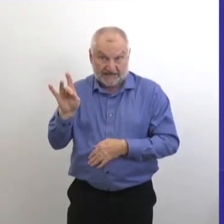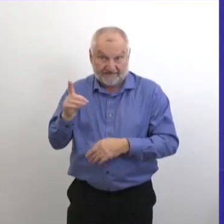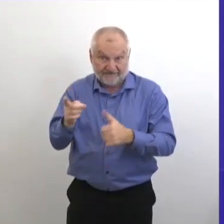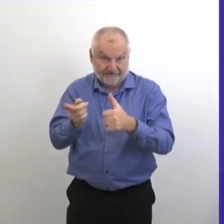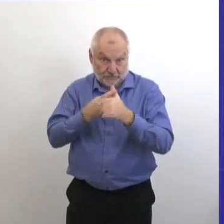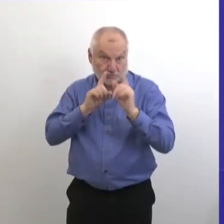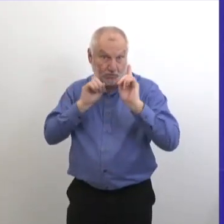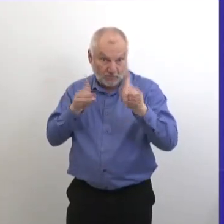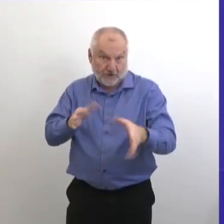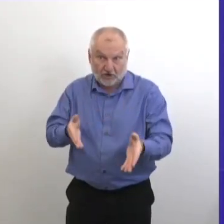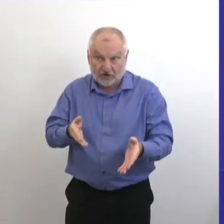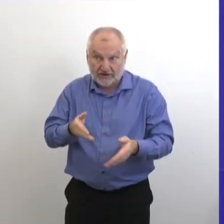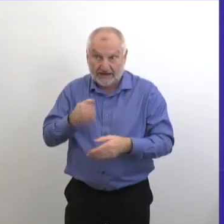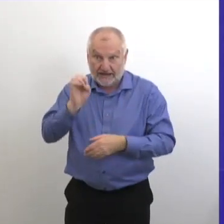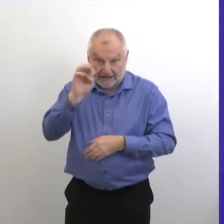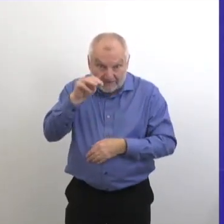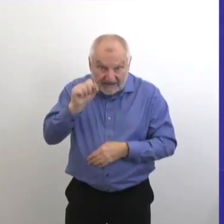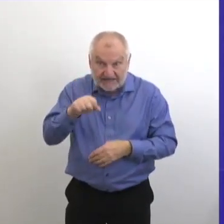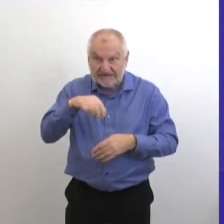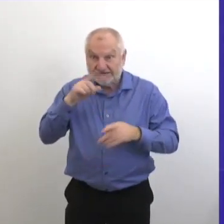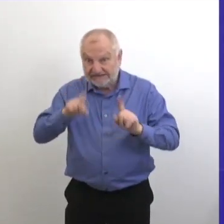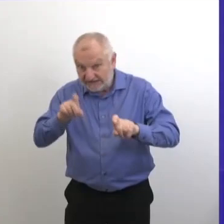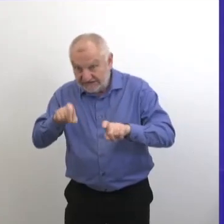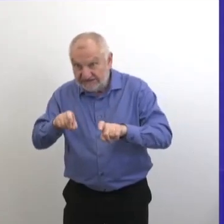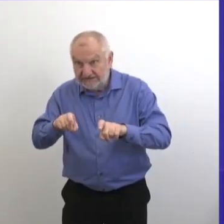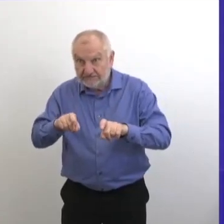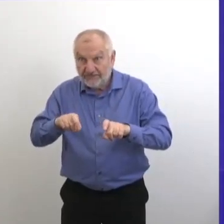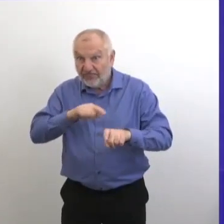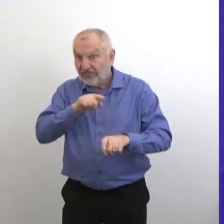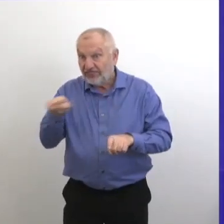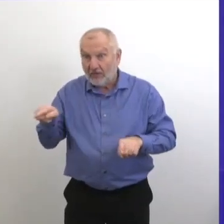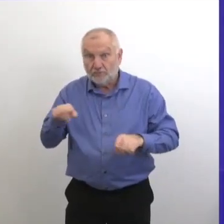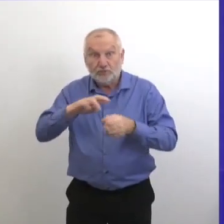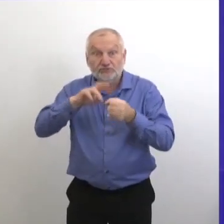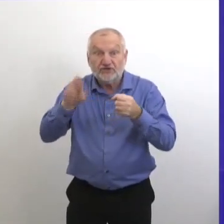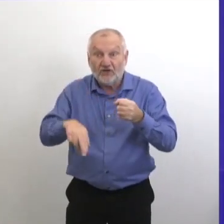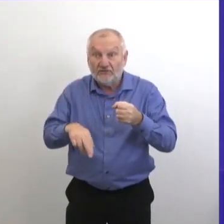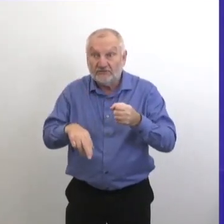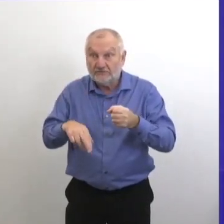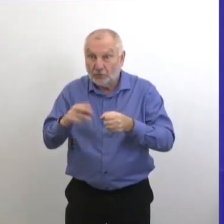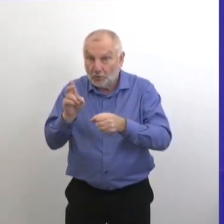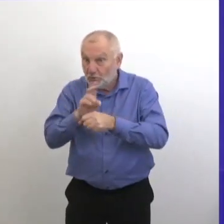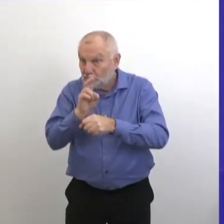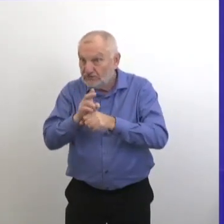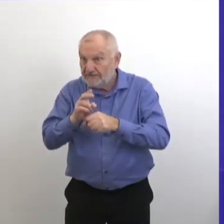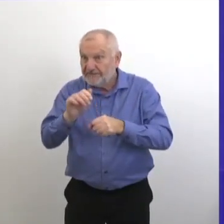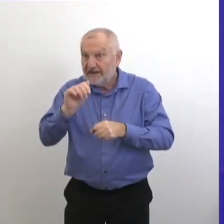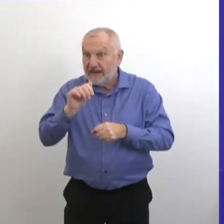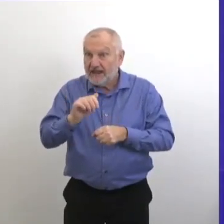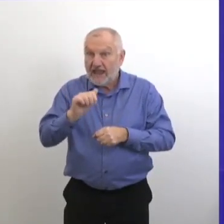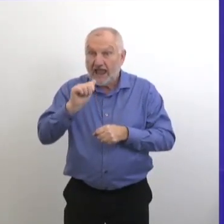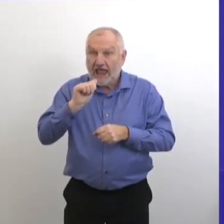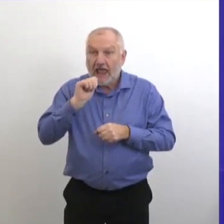allés se faire tester. Et les tests qui sont faits à l'aide de systèmes Abbott sont aussi vérifiés